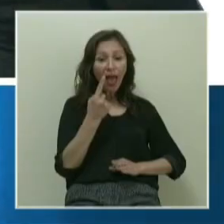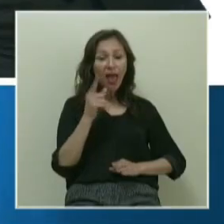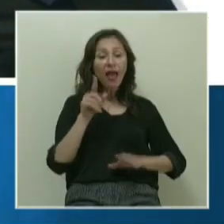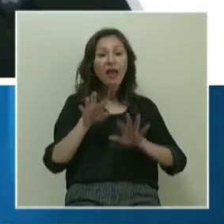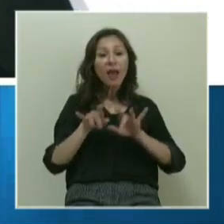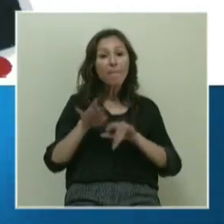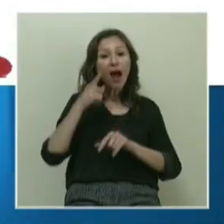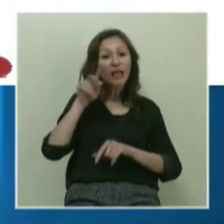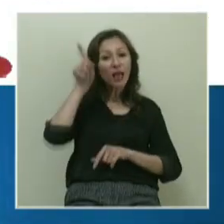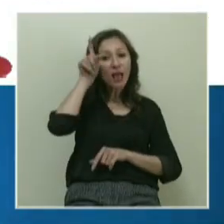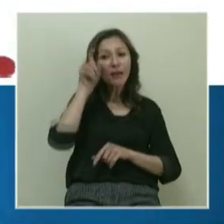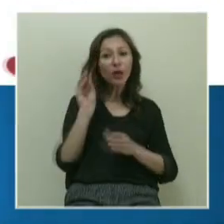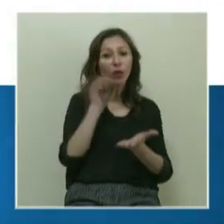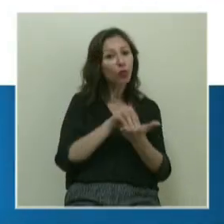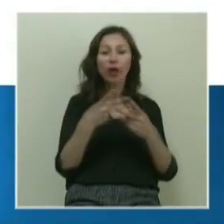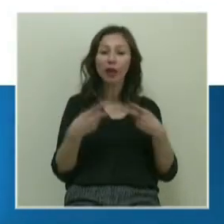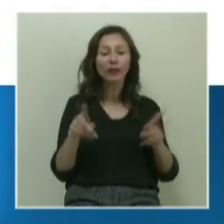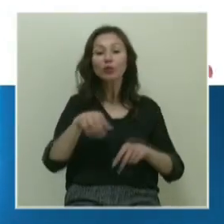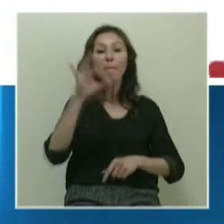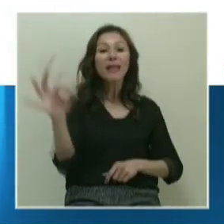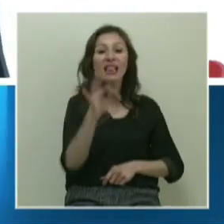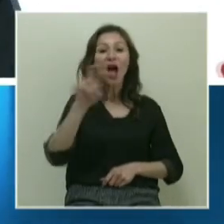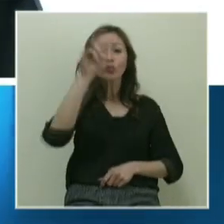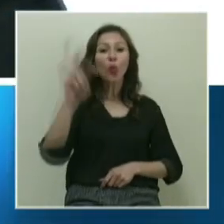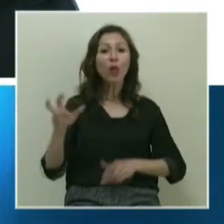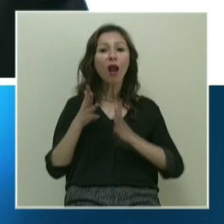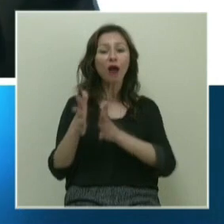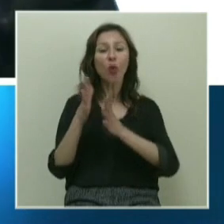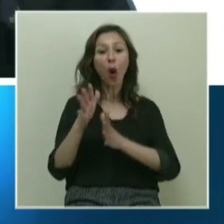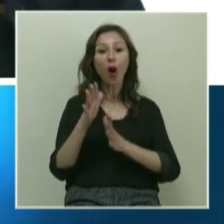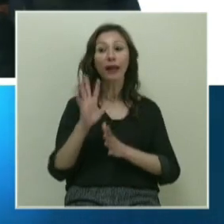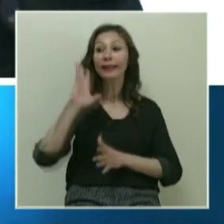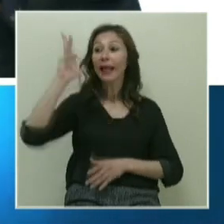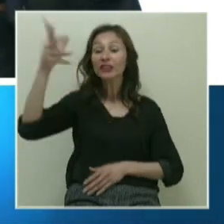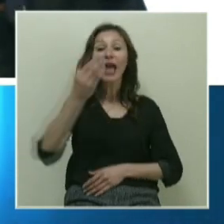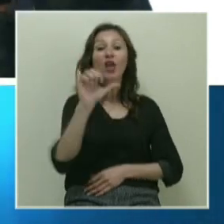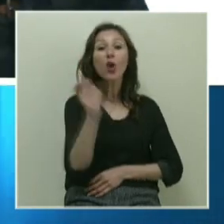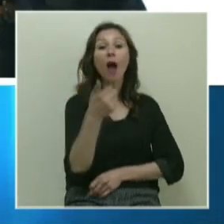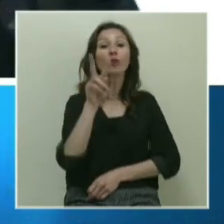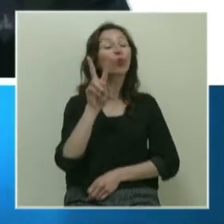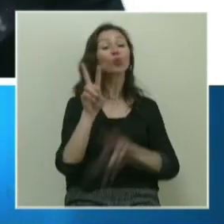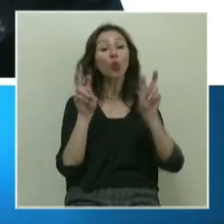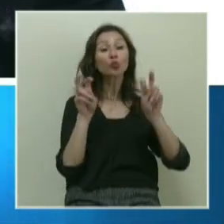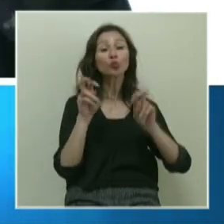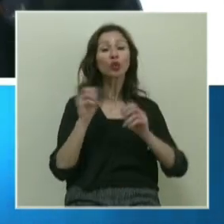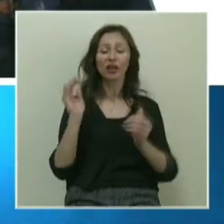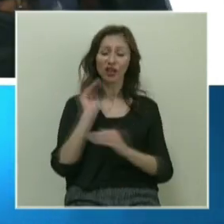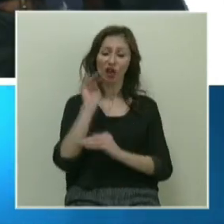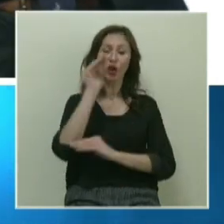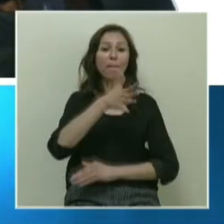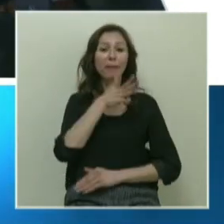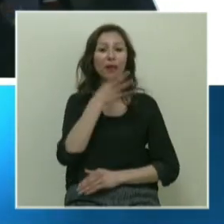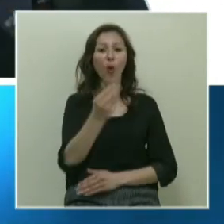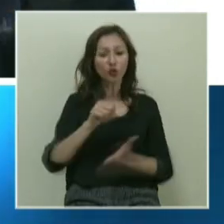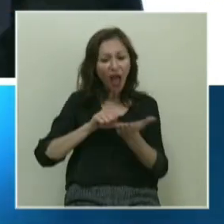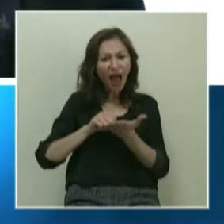yaşam formları üretebiliriz. Şu anda bu konuda milyar dolarlar akıyor. İnsan, bakın geleceğin en önemli konusu yaşam bilimleri olacak. Her